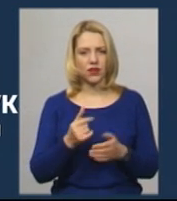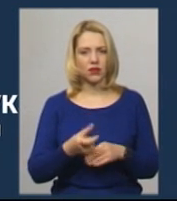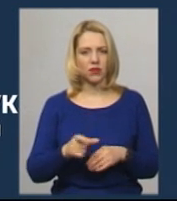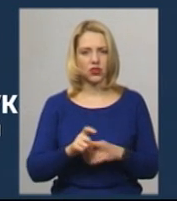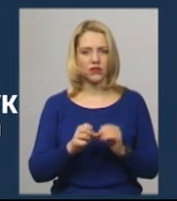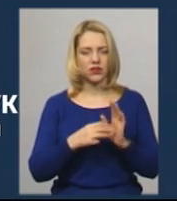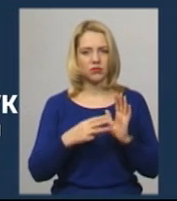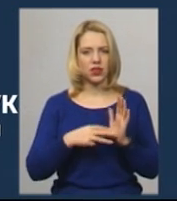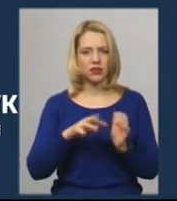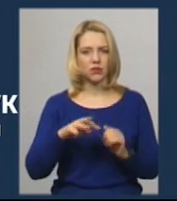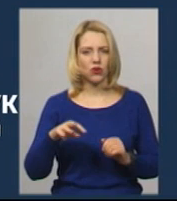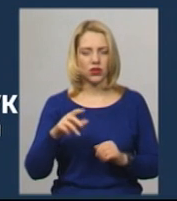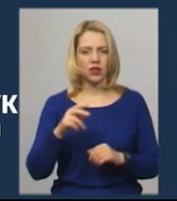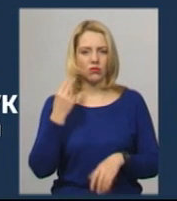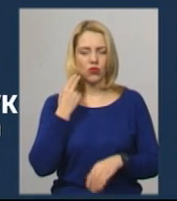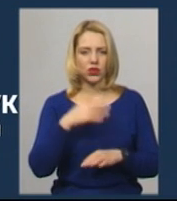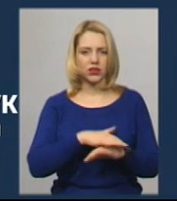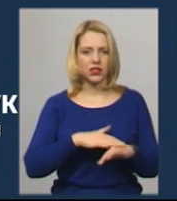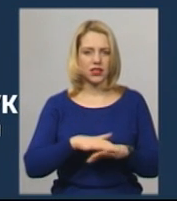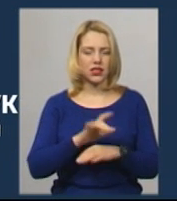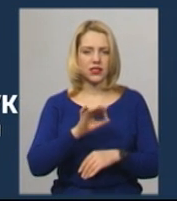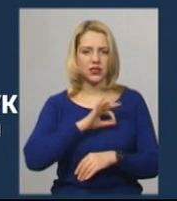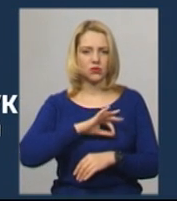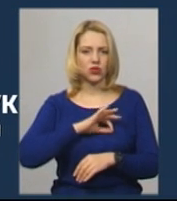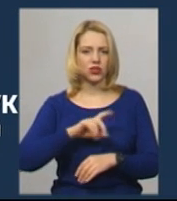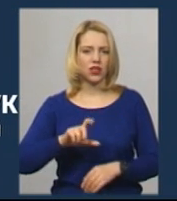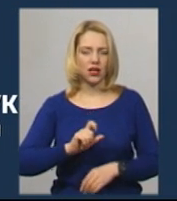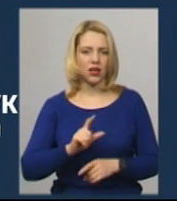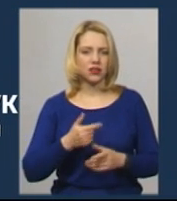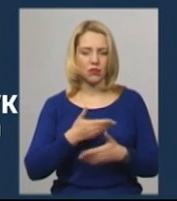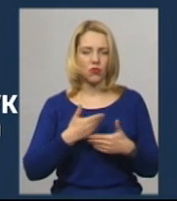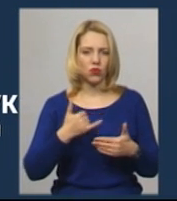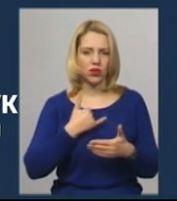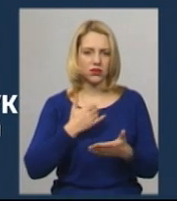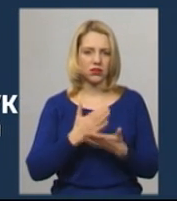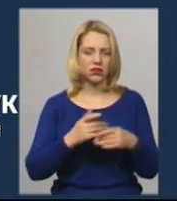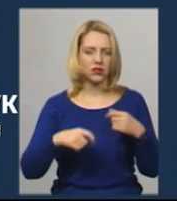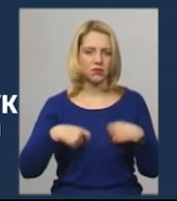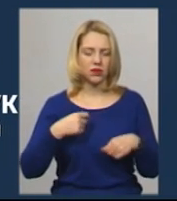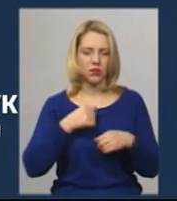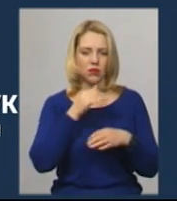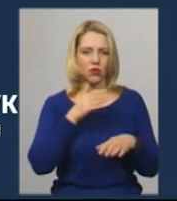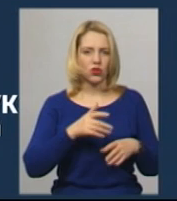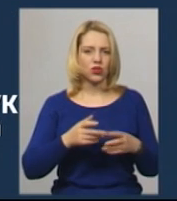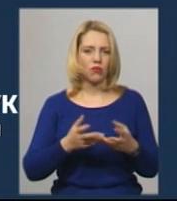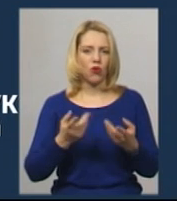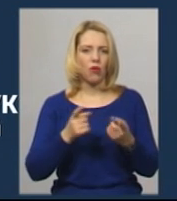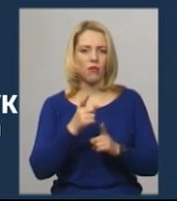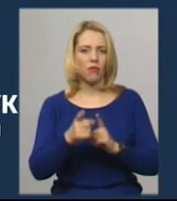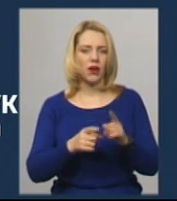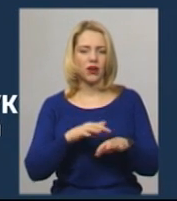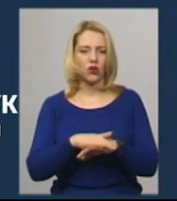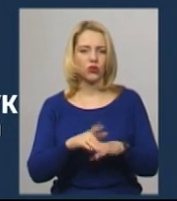мільйонів гривень. Борг населення, розпожит і пост. Ми в збитках, ми не можемо перерахувати, тому що підприємство, не розрахувавшись за газ, буде